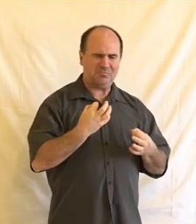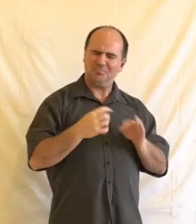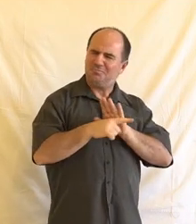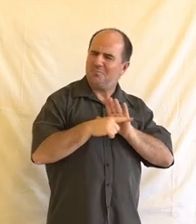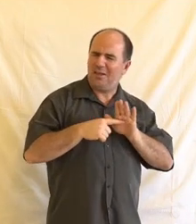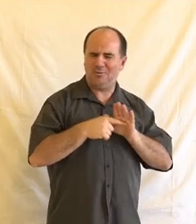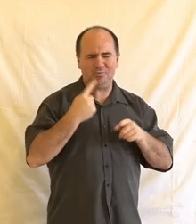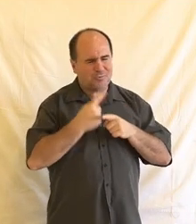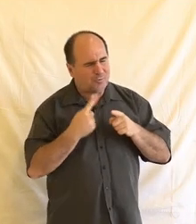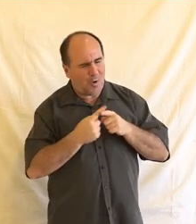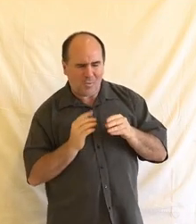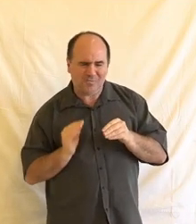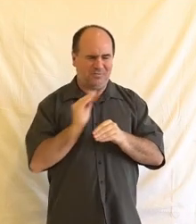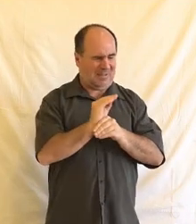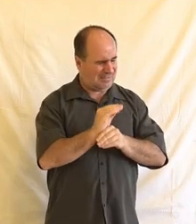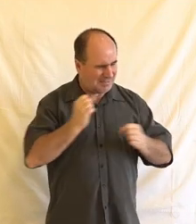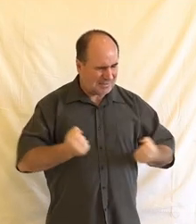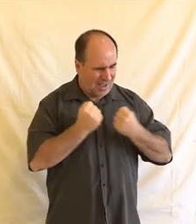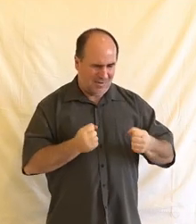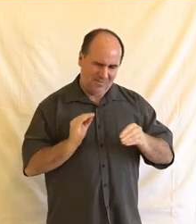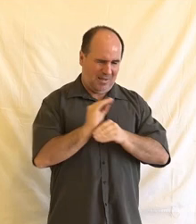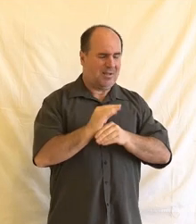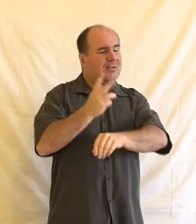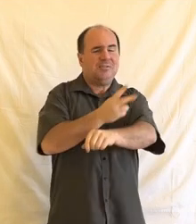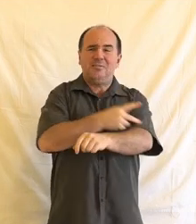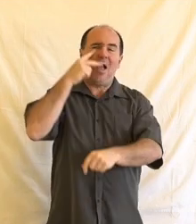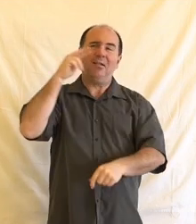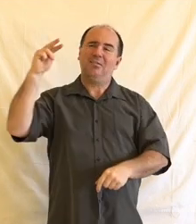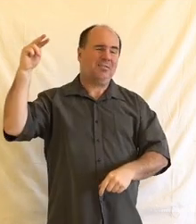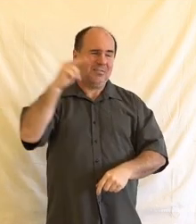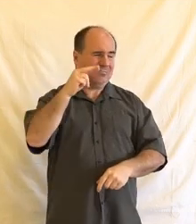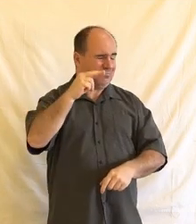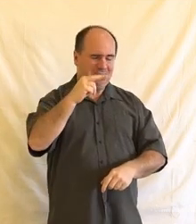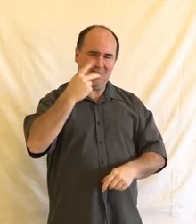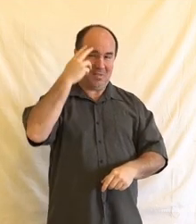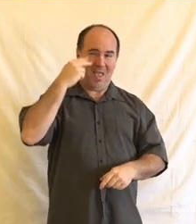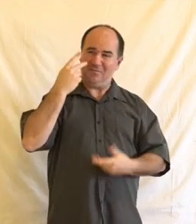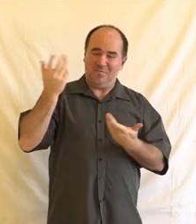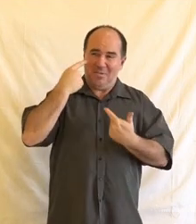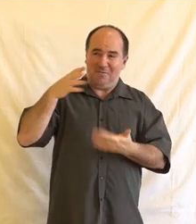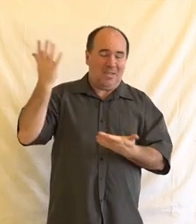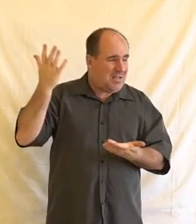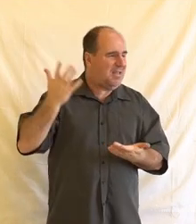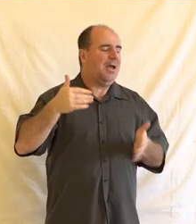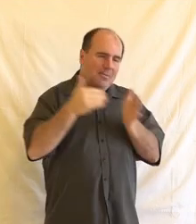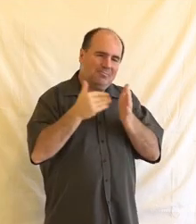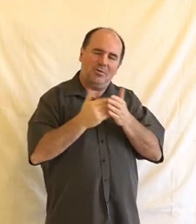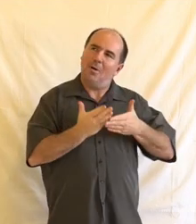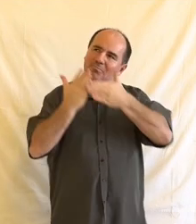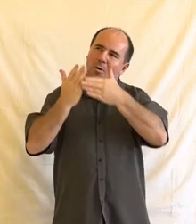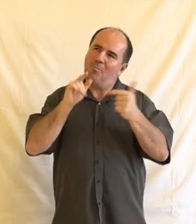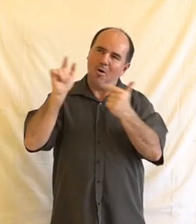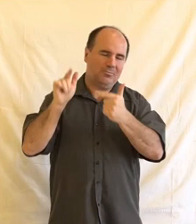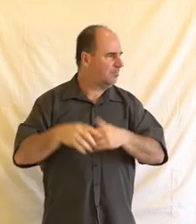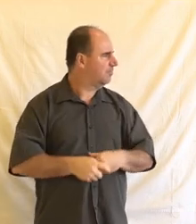ten stát to nevidí a v těch dalších strategiích to prostě nezahrnuje nebo je tam i nějaký posun. Jak to